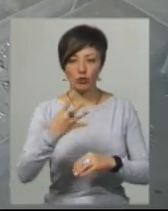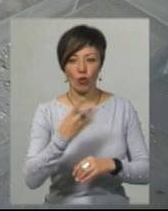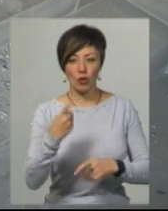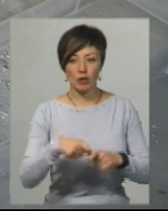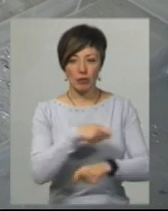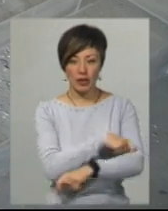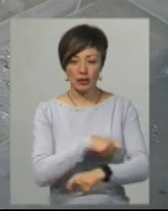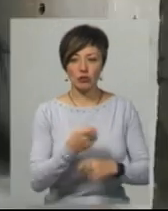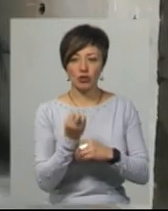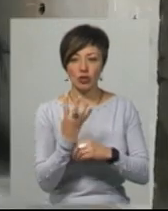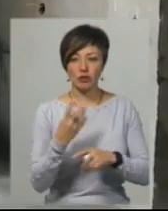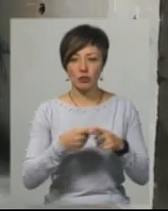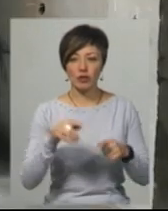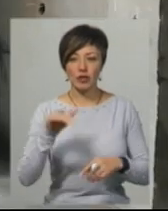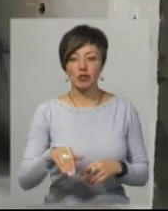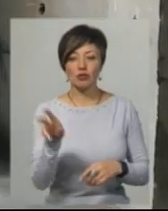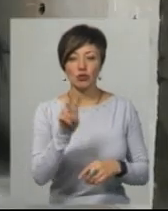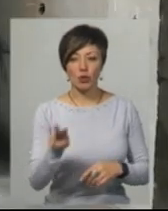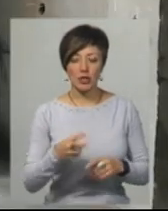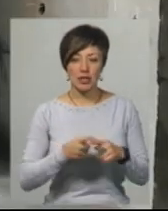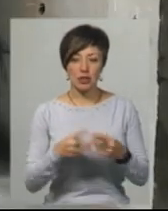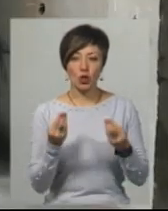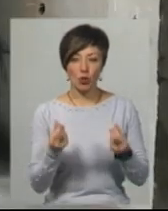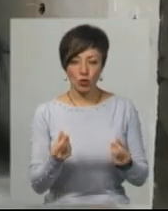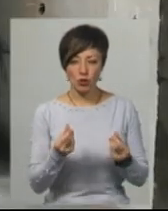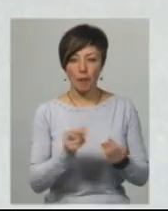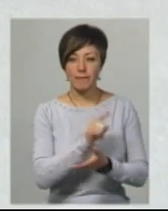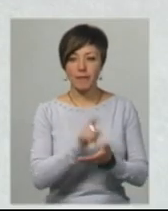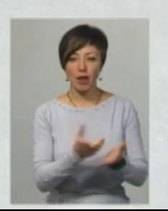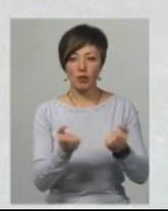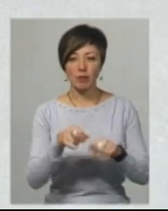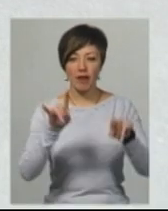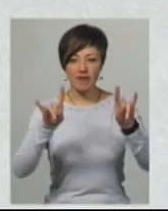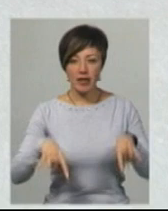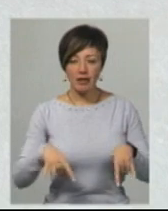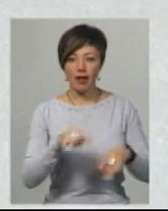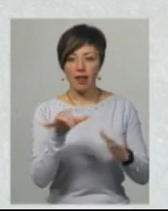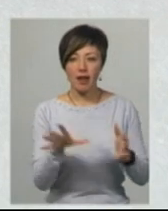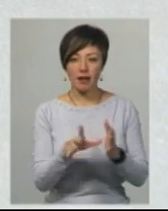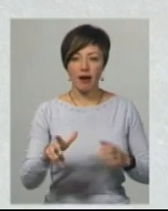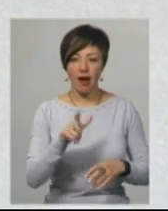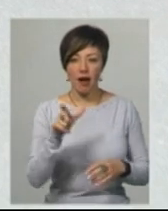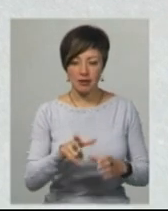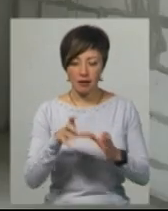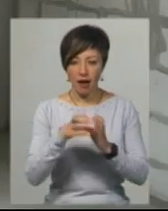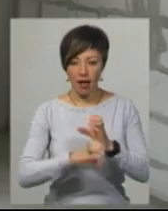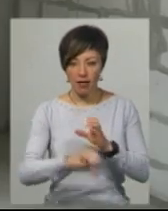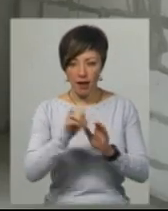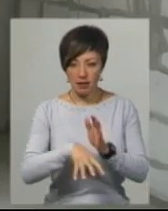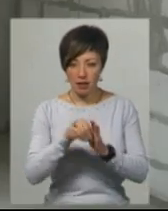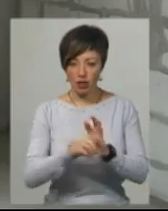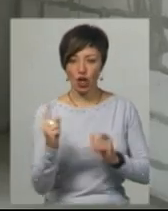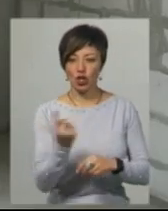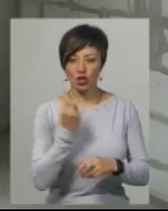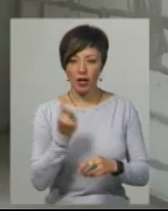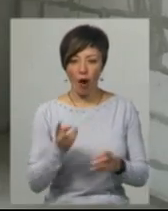квадратний метр за 14,5 тисяч доларів. За ці гроші, каже, мешканці мали отримати вікна, електрику, газ, каналізацію, лічильники газу і води та котел